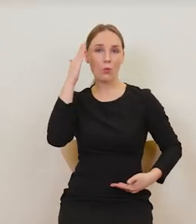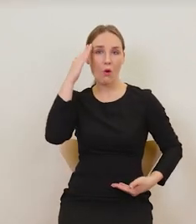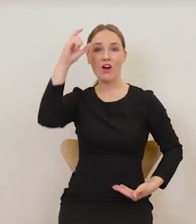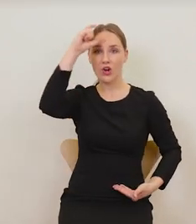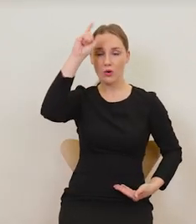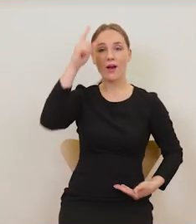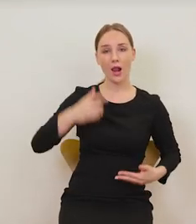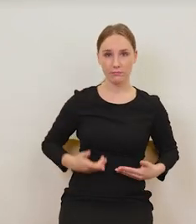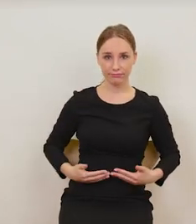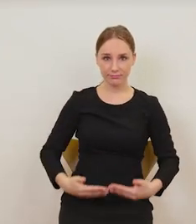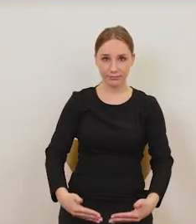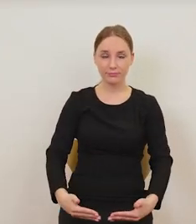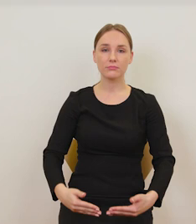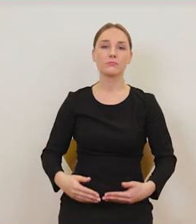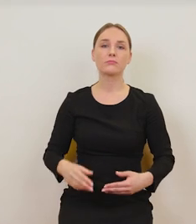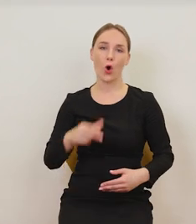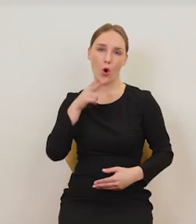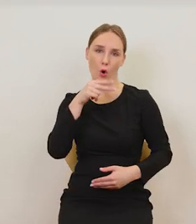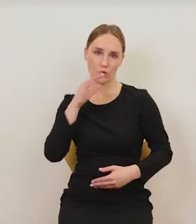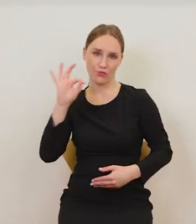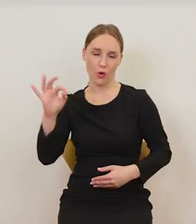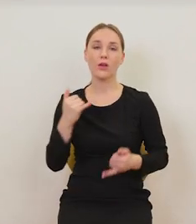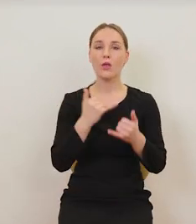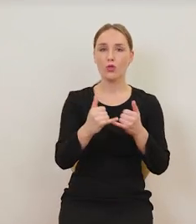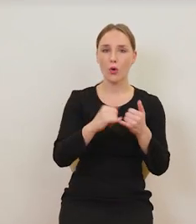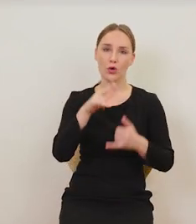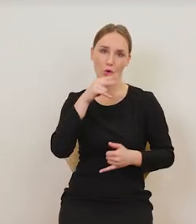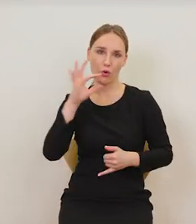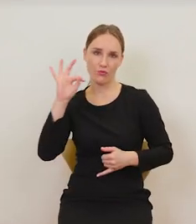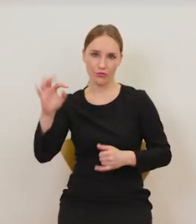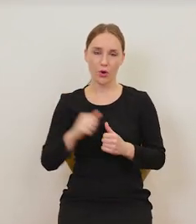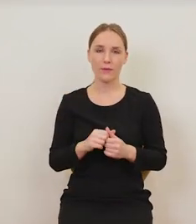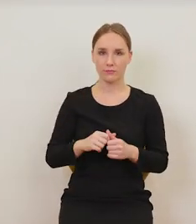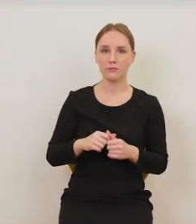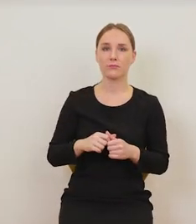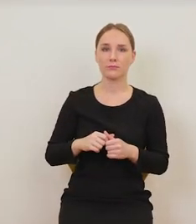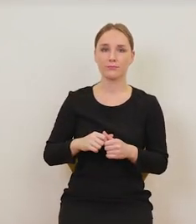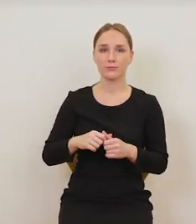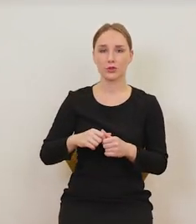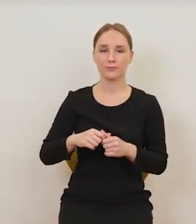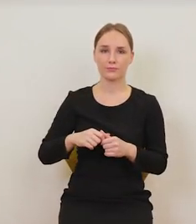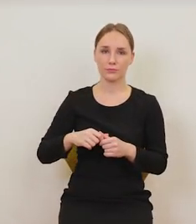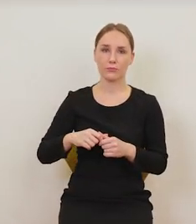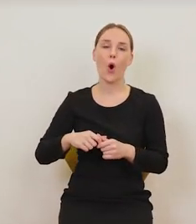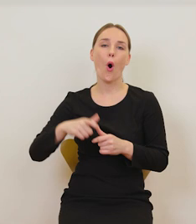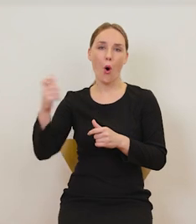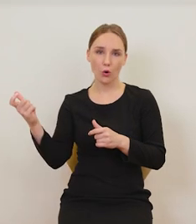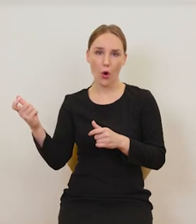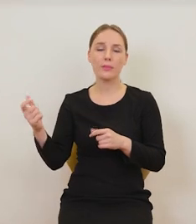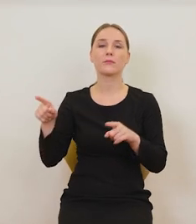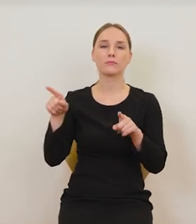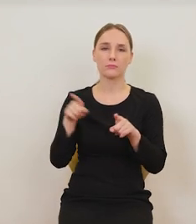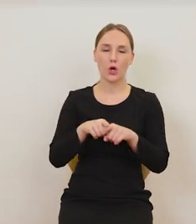reszta kozła. Nogi kozła, niewielki ogon i kopyta i tutaj właśnie